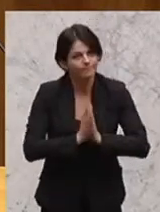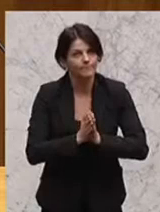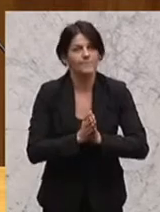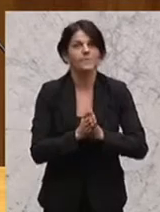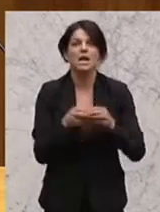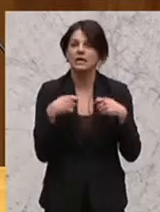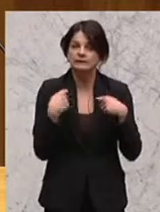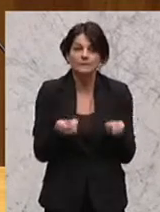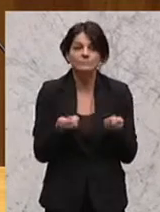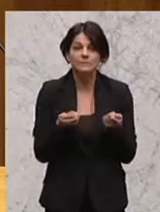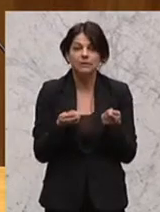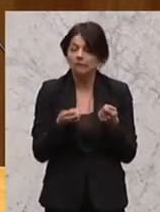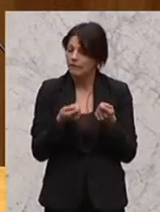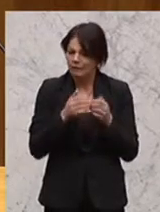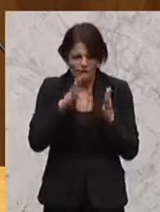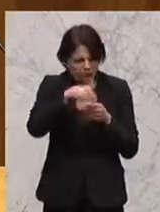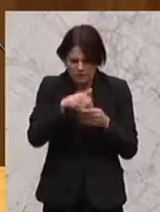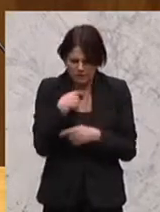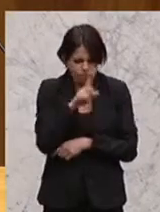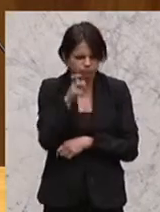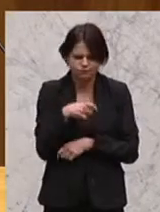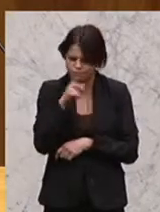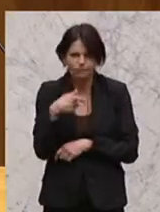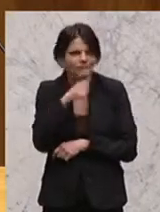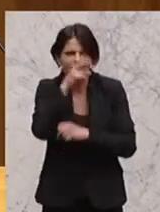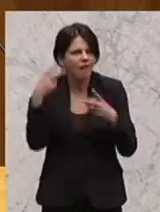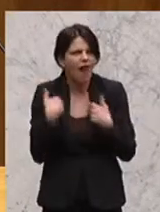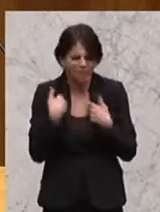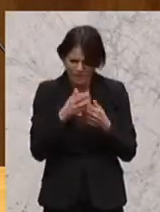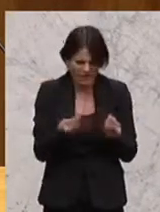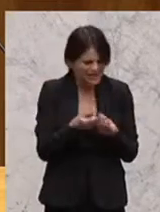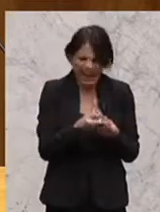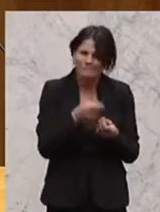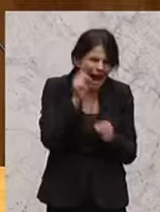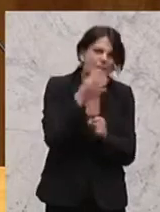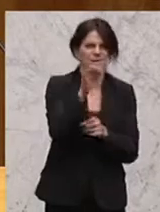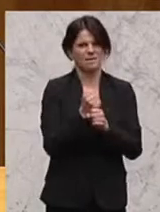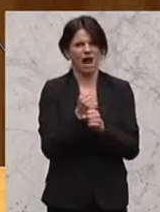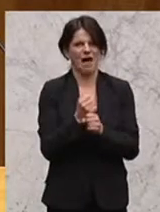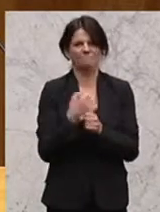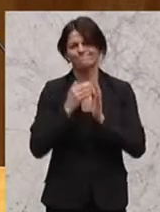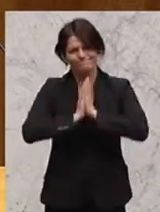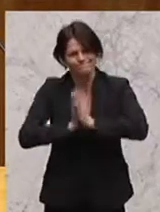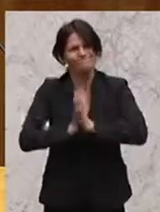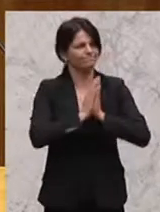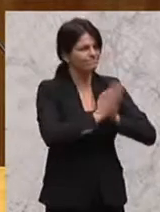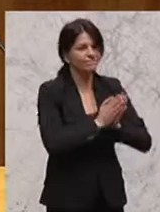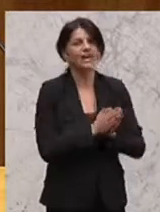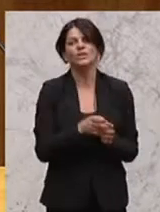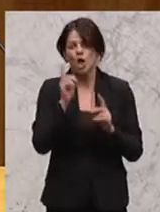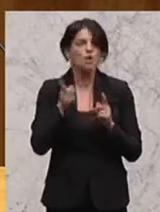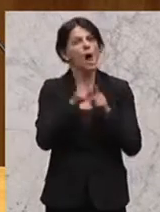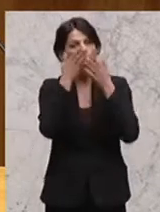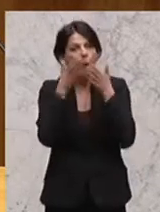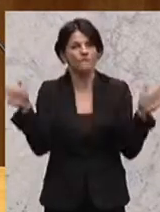Es gibt viele Fragezeichen, viele Verbesserungspotenziale und der Appell richtet sich an Ihre Offenheit